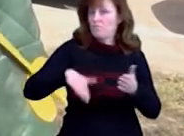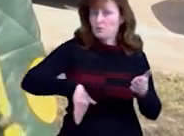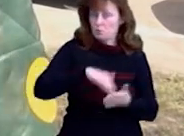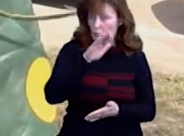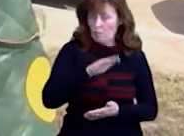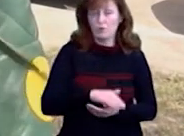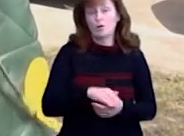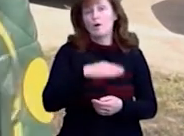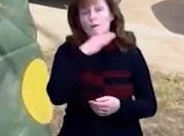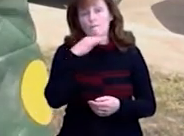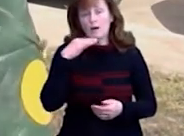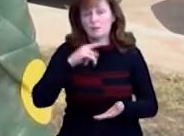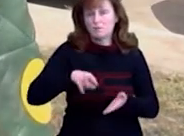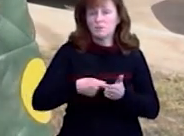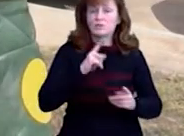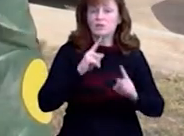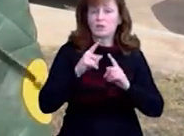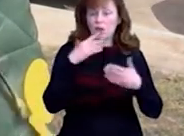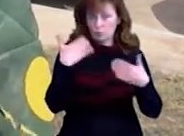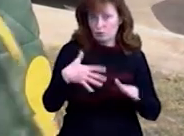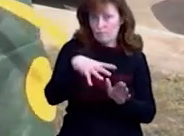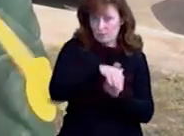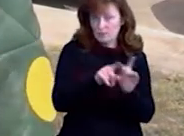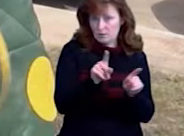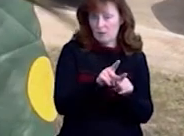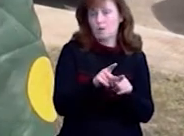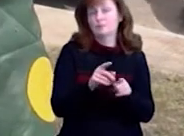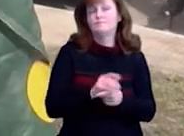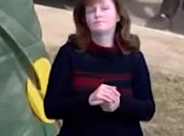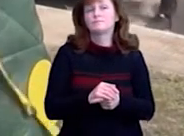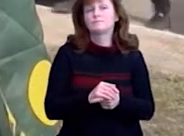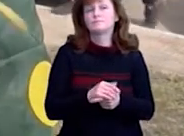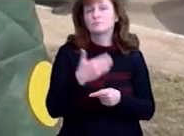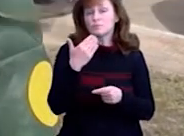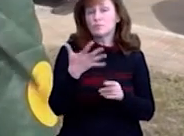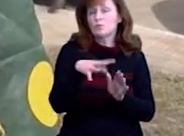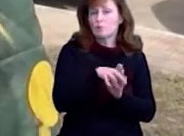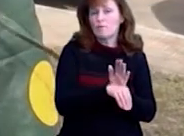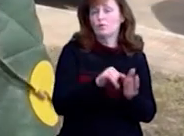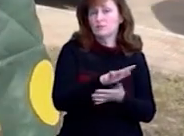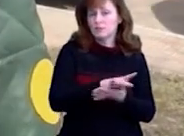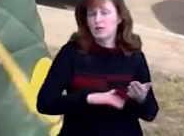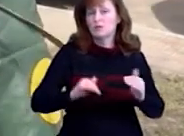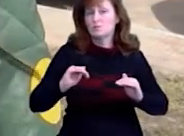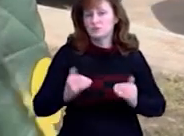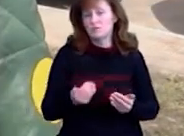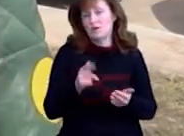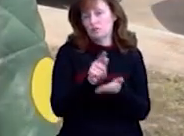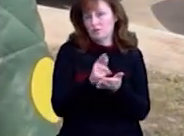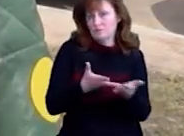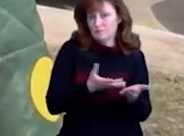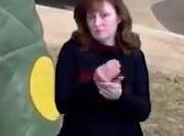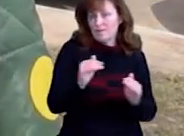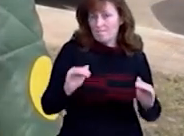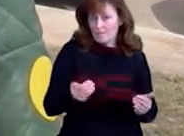Хоча багато міських рад вже ввели ставку нульову. І вони впроваджують і далі зменшення ставки єдиного